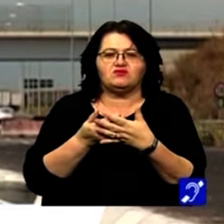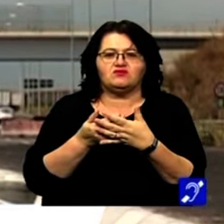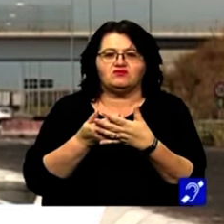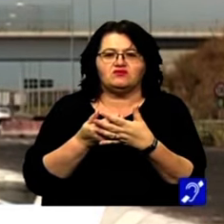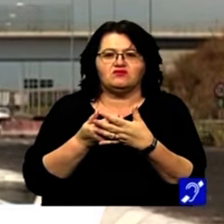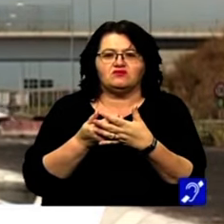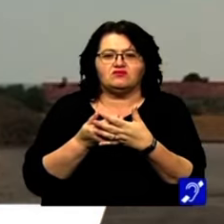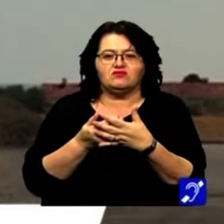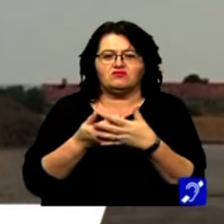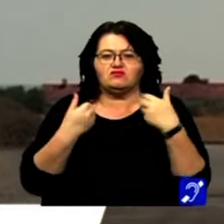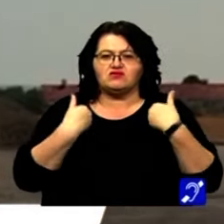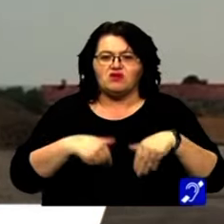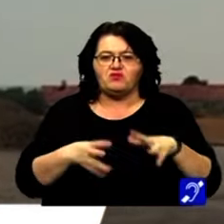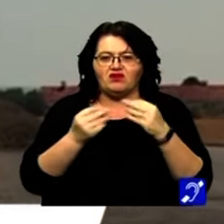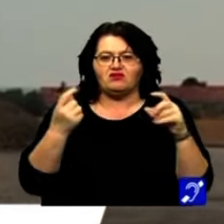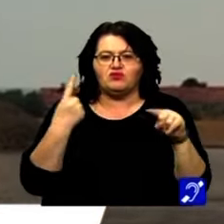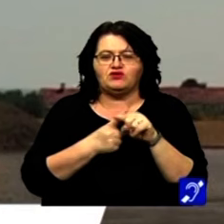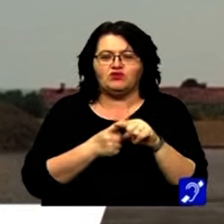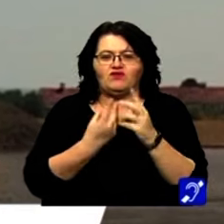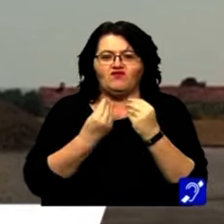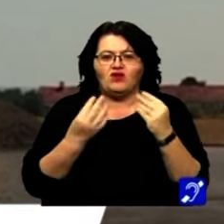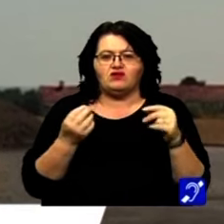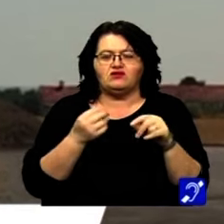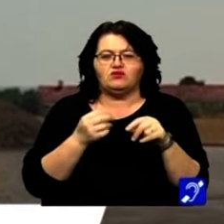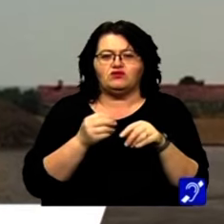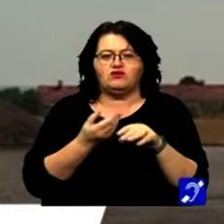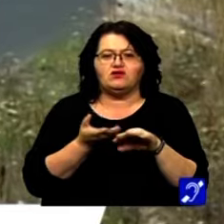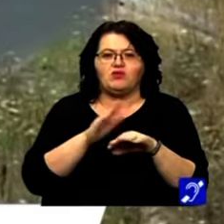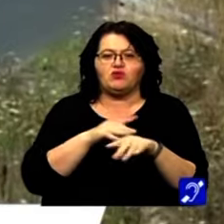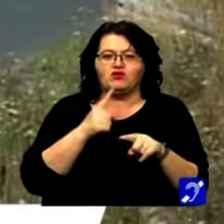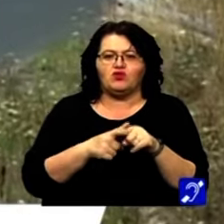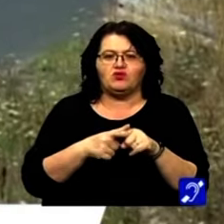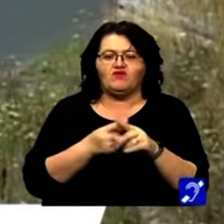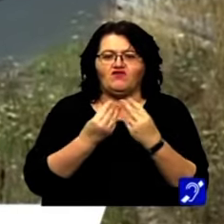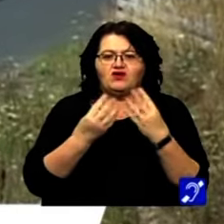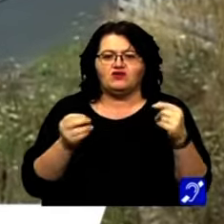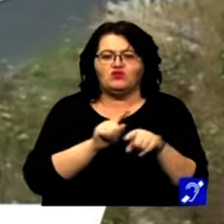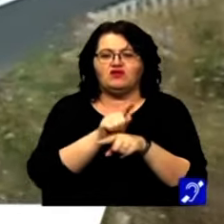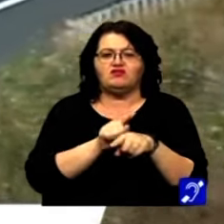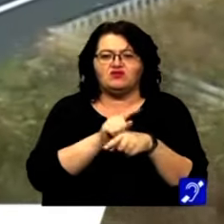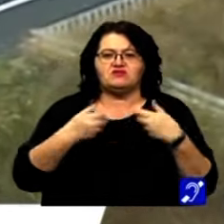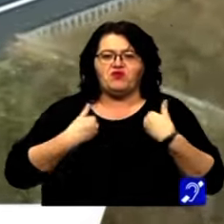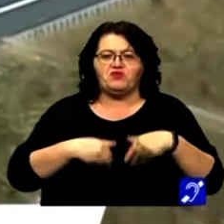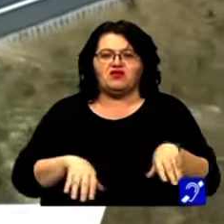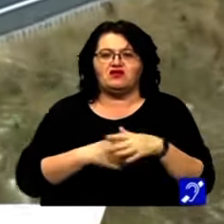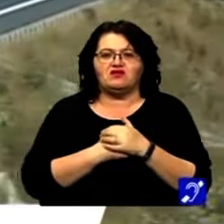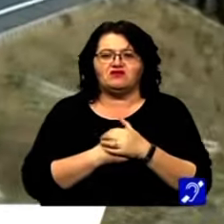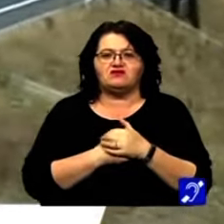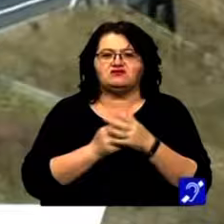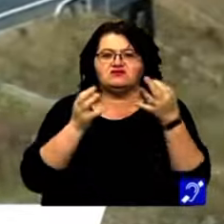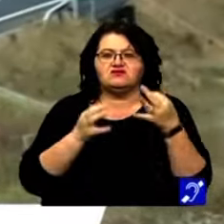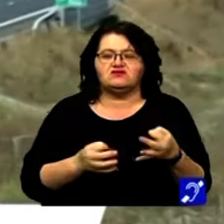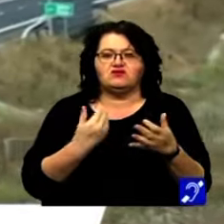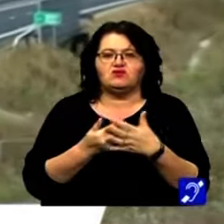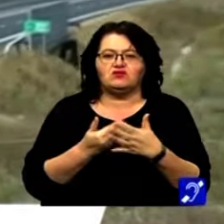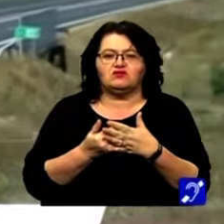că se pierde de multe ori, foarte mult, de cele mai multe ori, foarte mult timp. Și aici sunt convins că